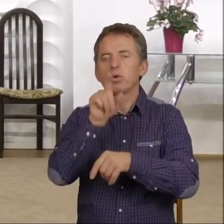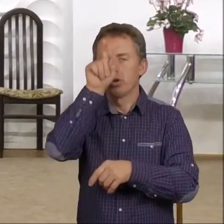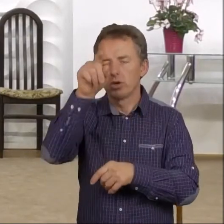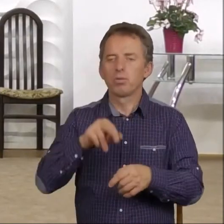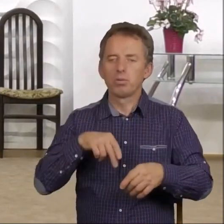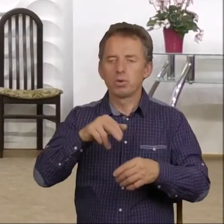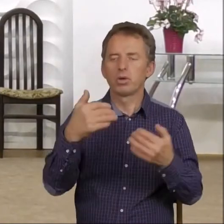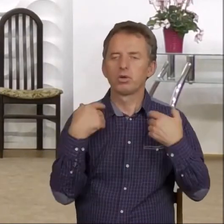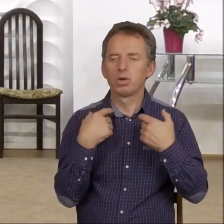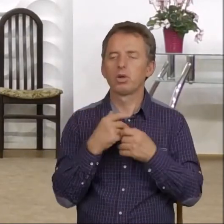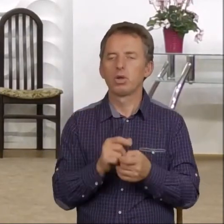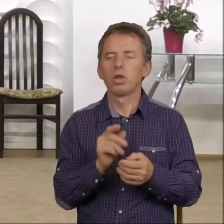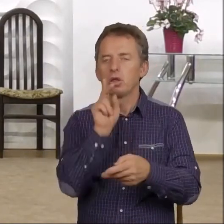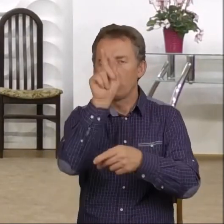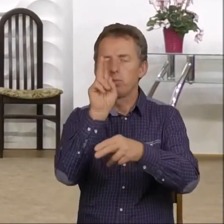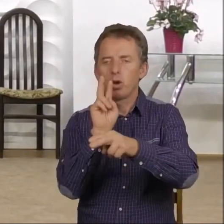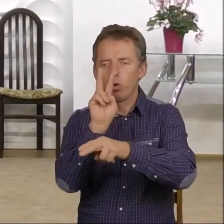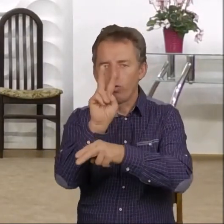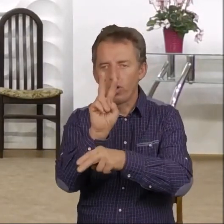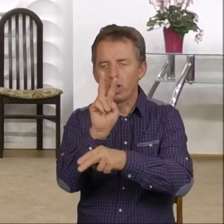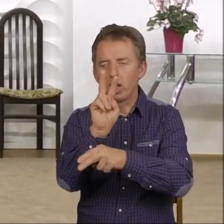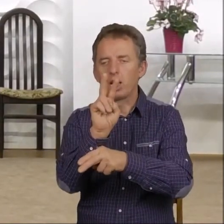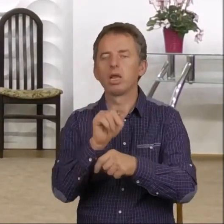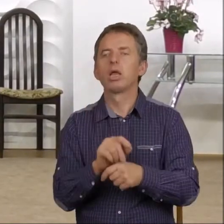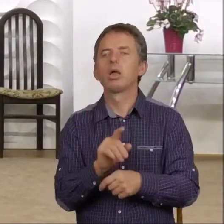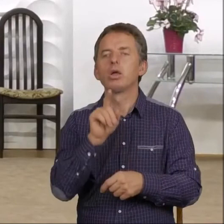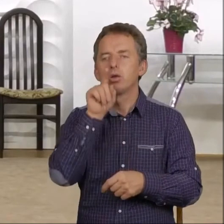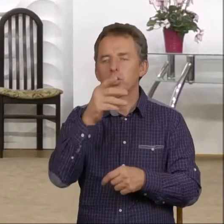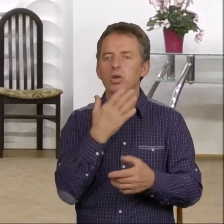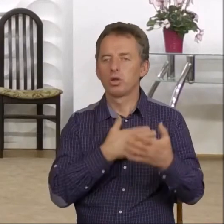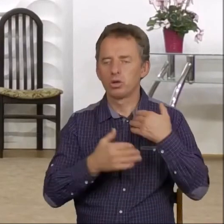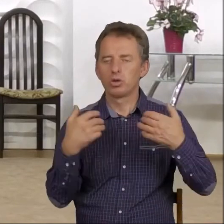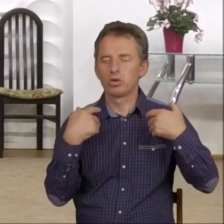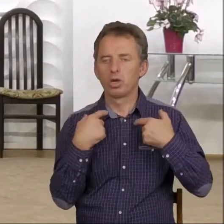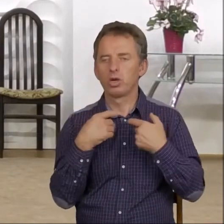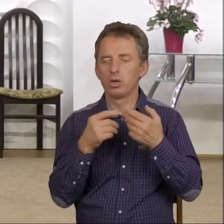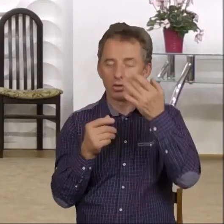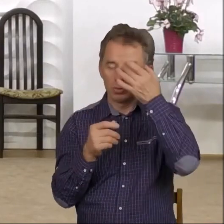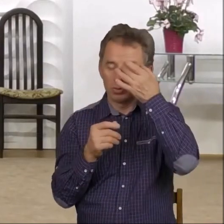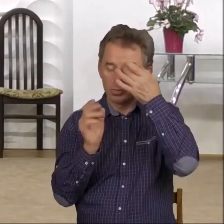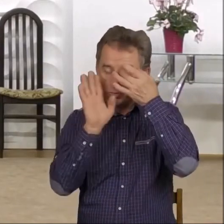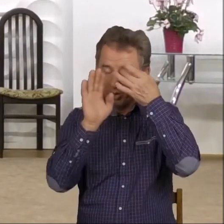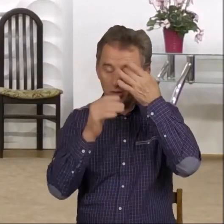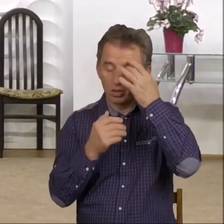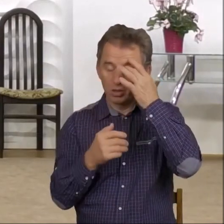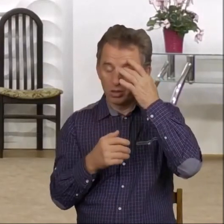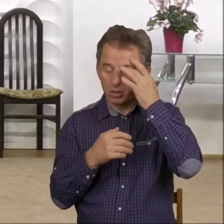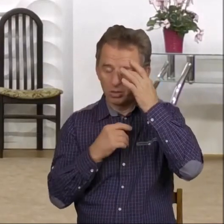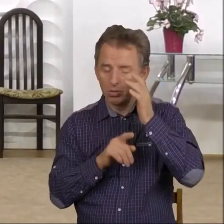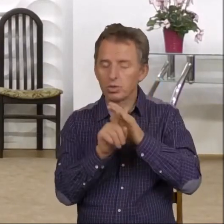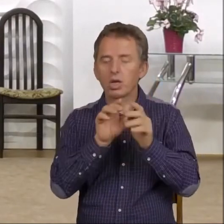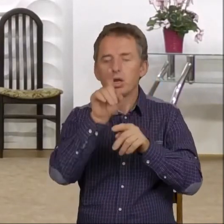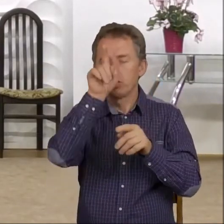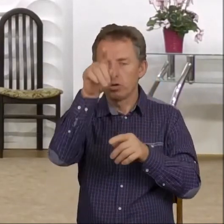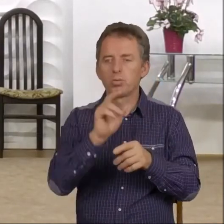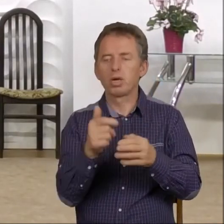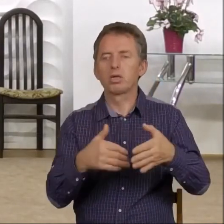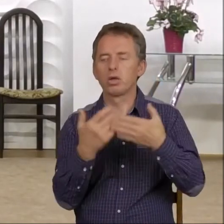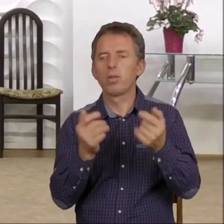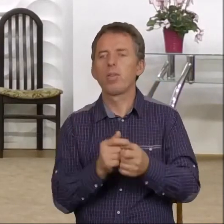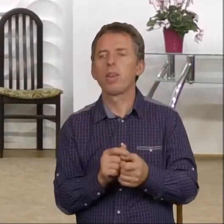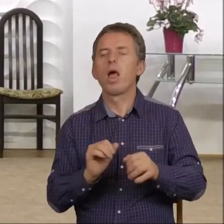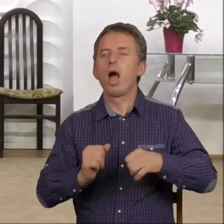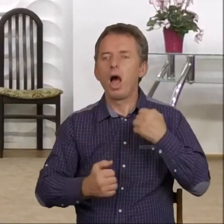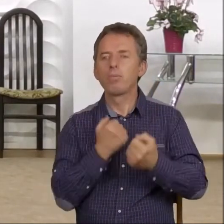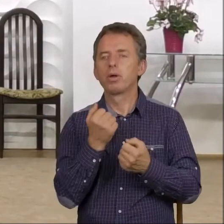oczema i Tobie ufali. Żebyśmy strzegli się, pokus, uciekali od tego, co złe, ale